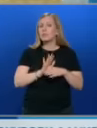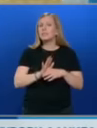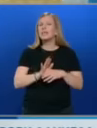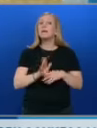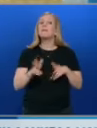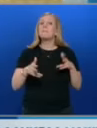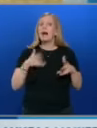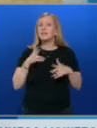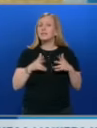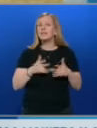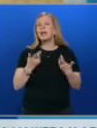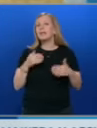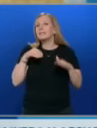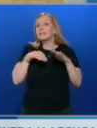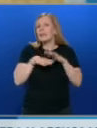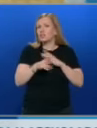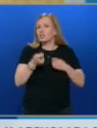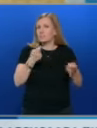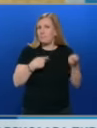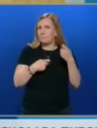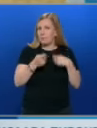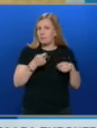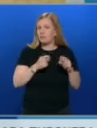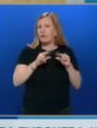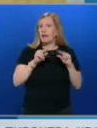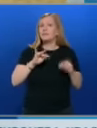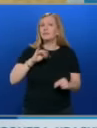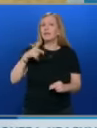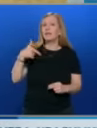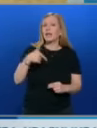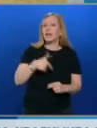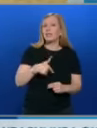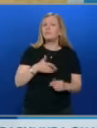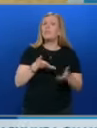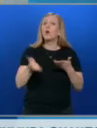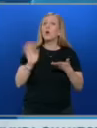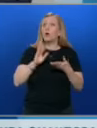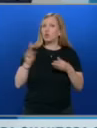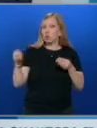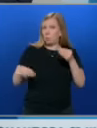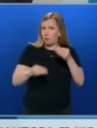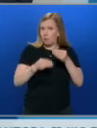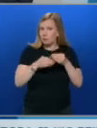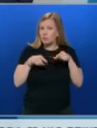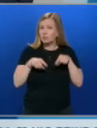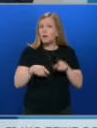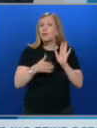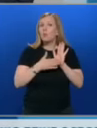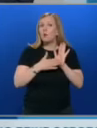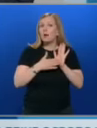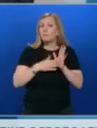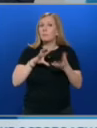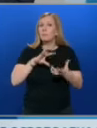сенчест бизнес по думите на Иван Гешев. Той казва още, че това доказва, че